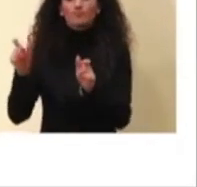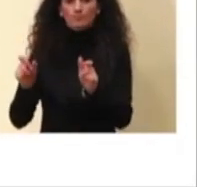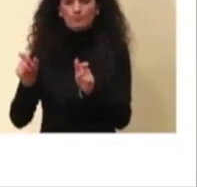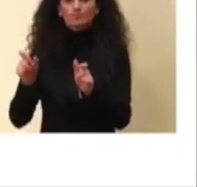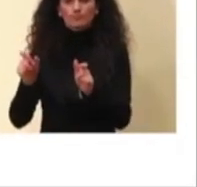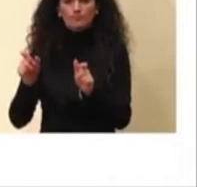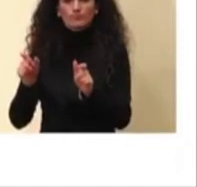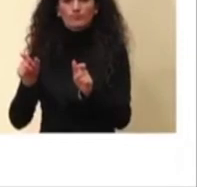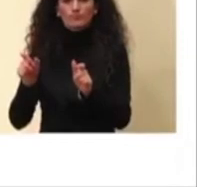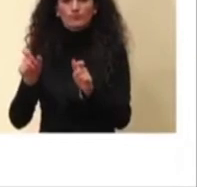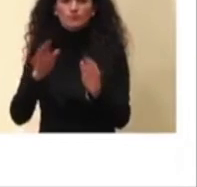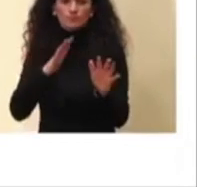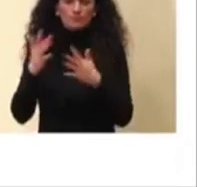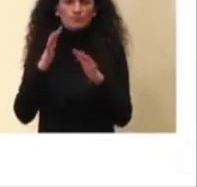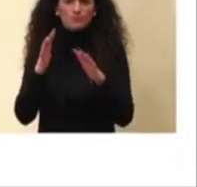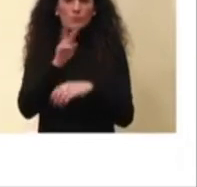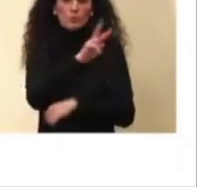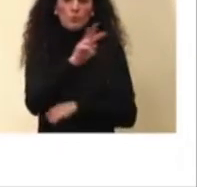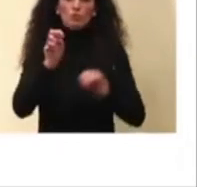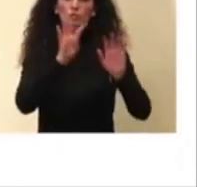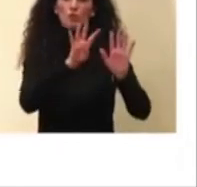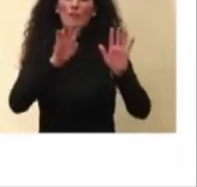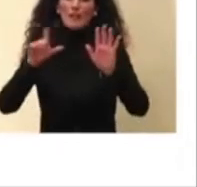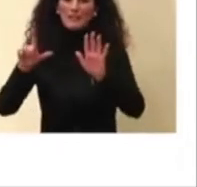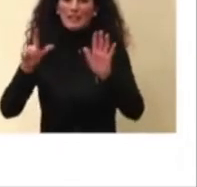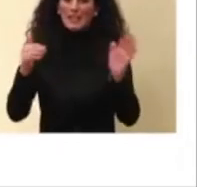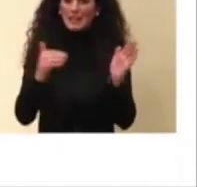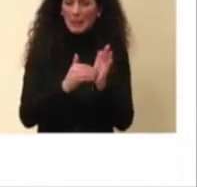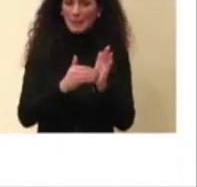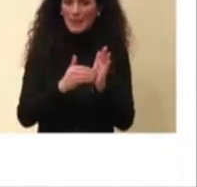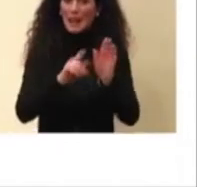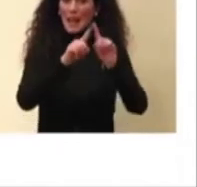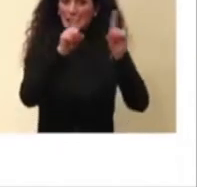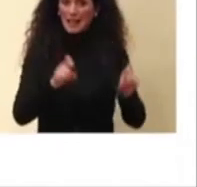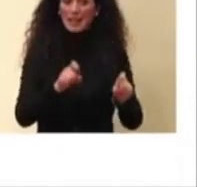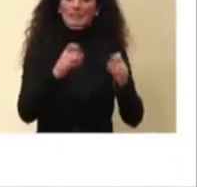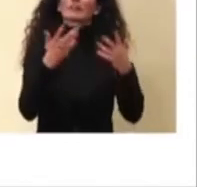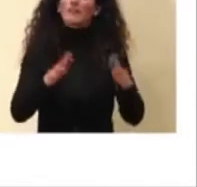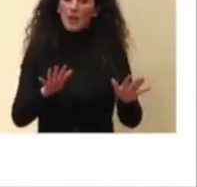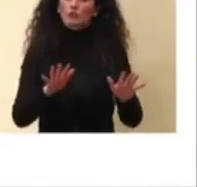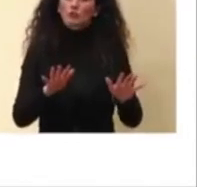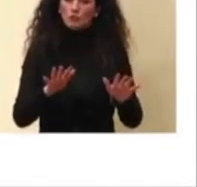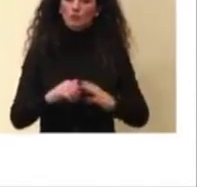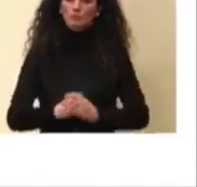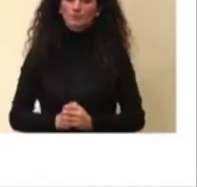poco più di 297.000 test eseguiti.